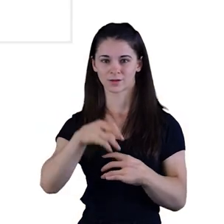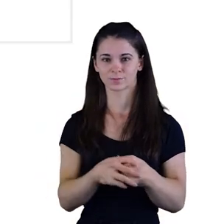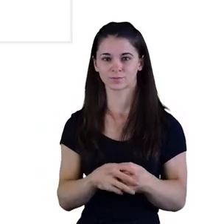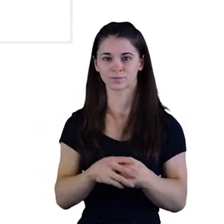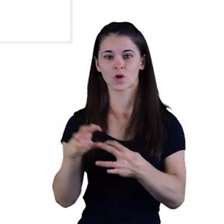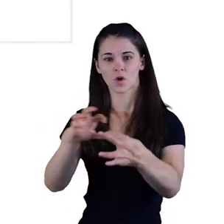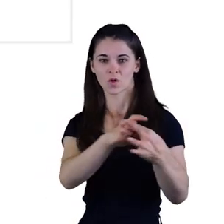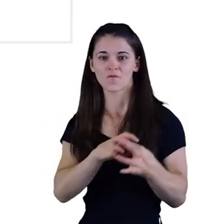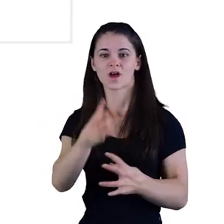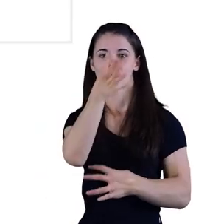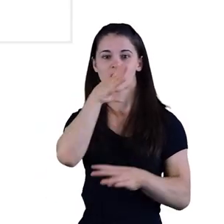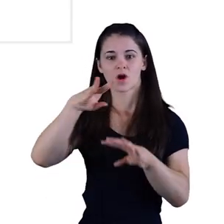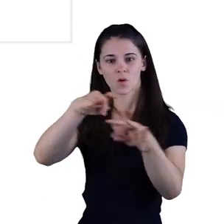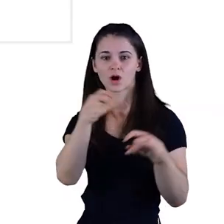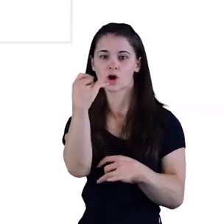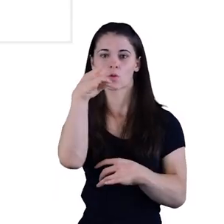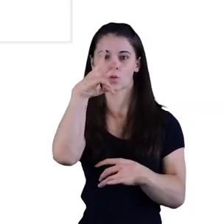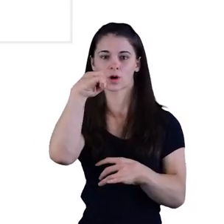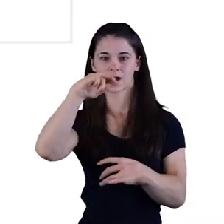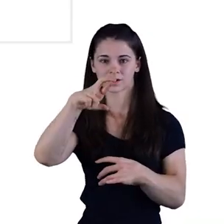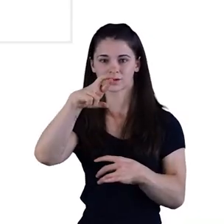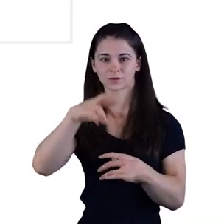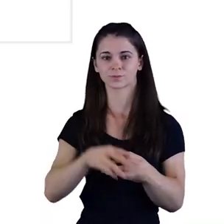Confederació Hidrogràfica del Xucar